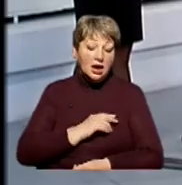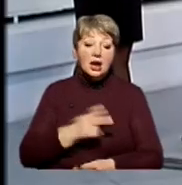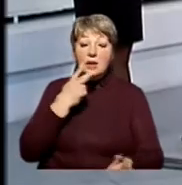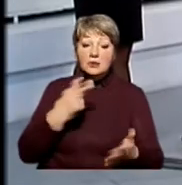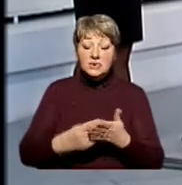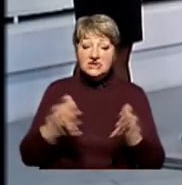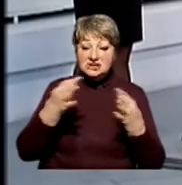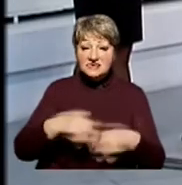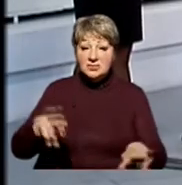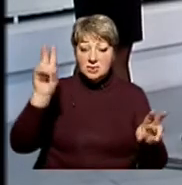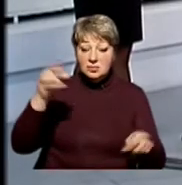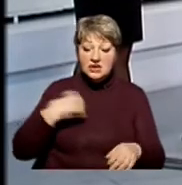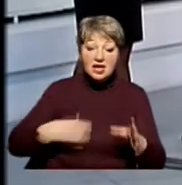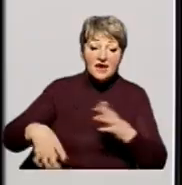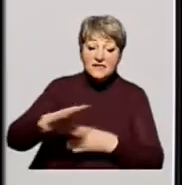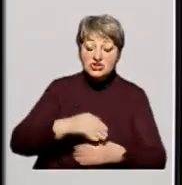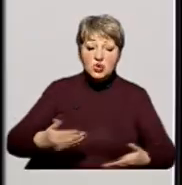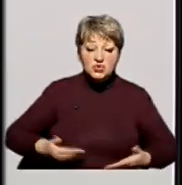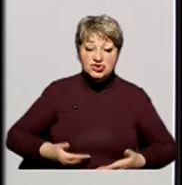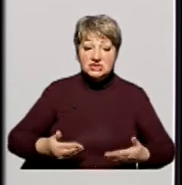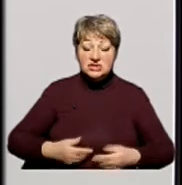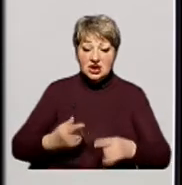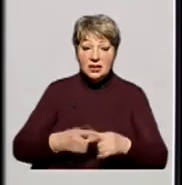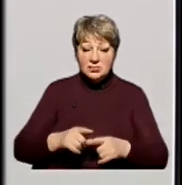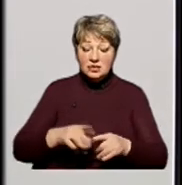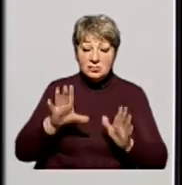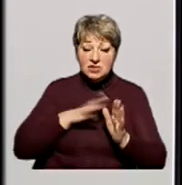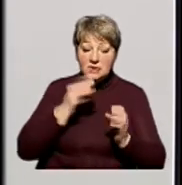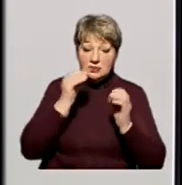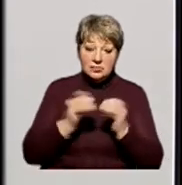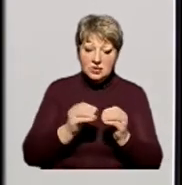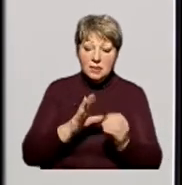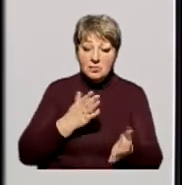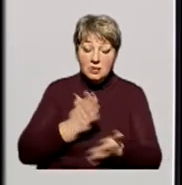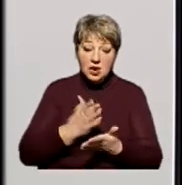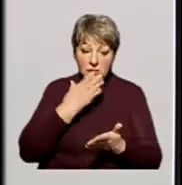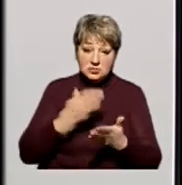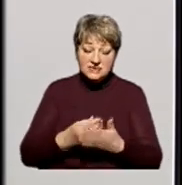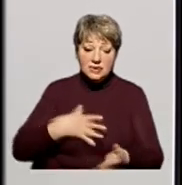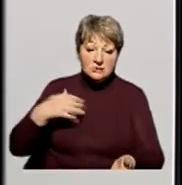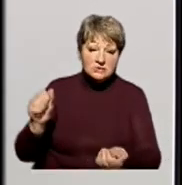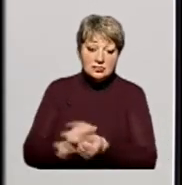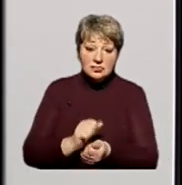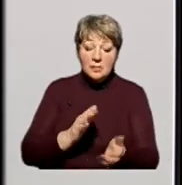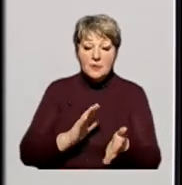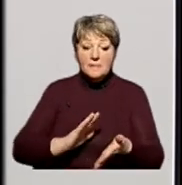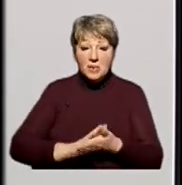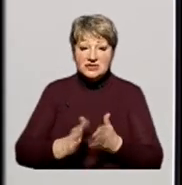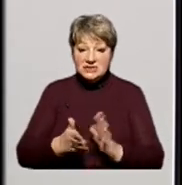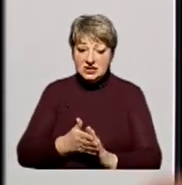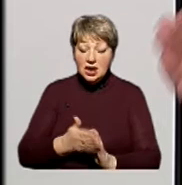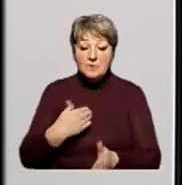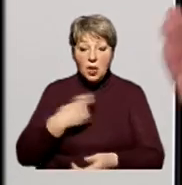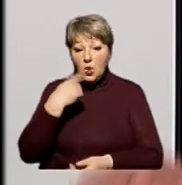об'єднання «Свобода». Я все життя в одній партії ніколи не змінював і не перебігав, тому що маю принципові позиції. І я прийшов партію через ідеологію.